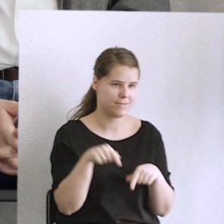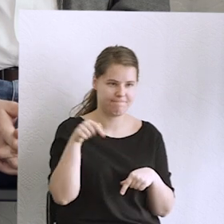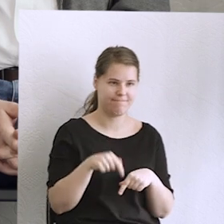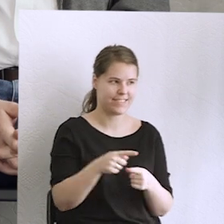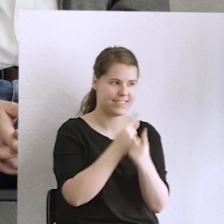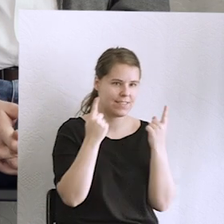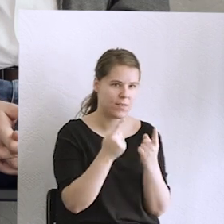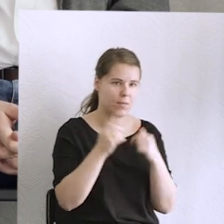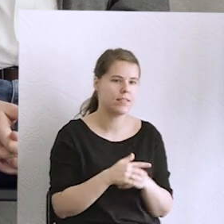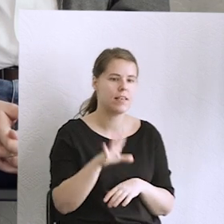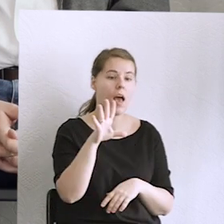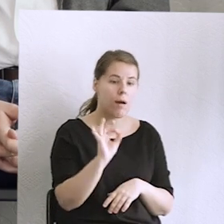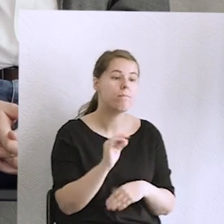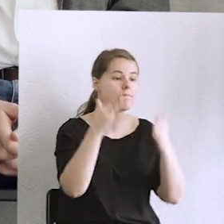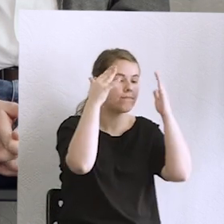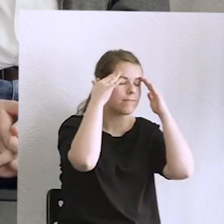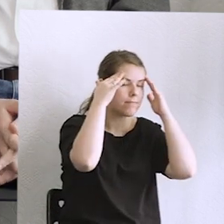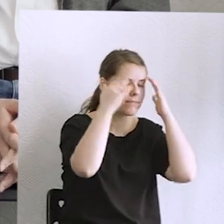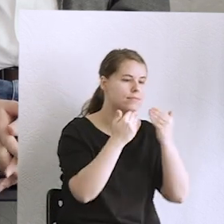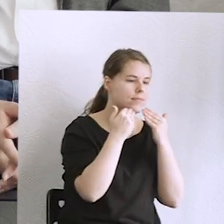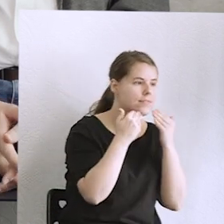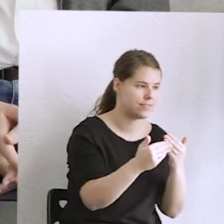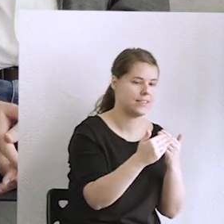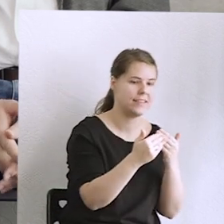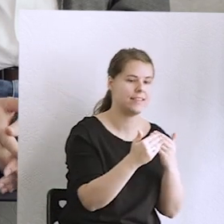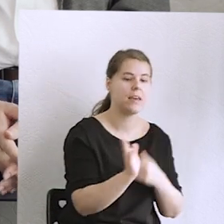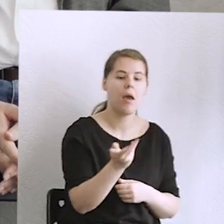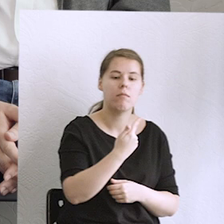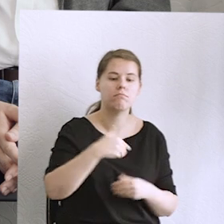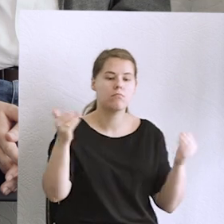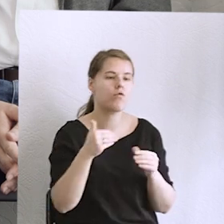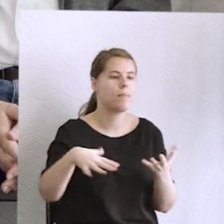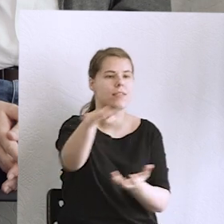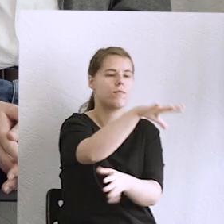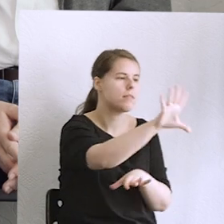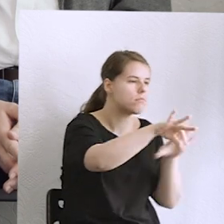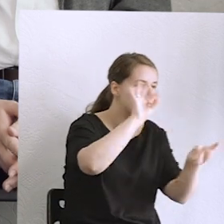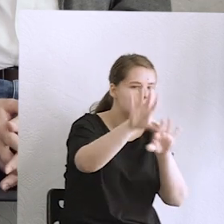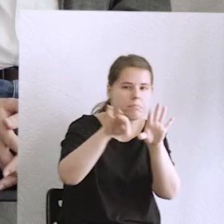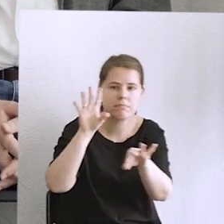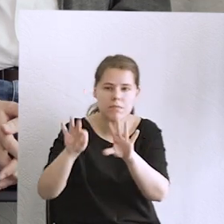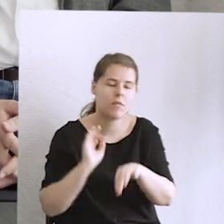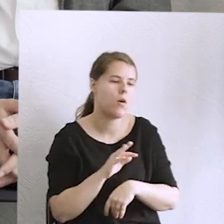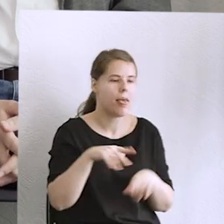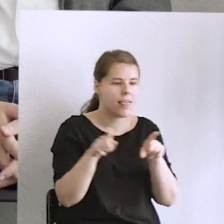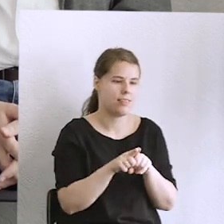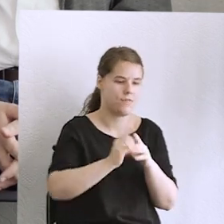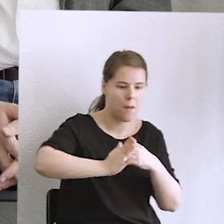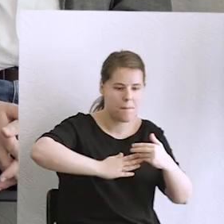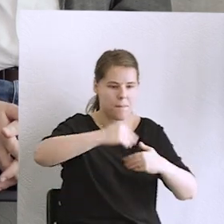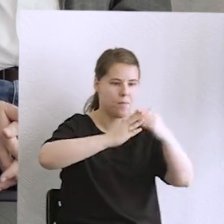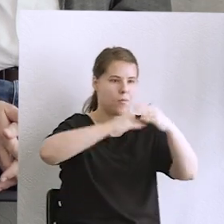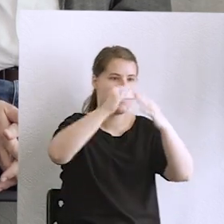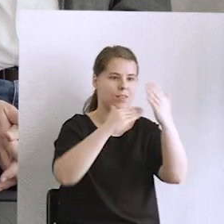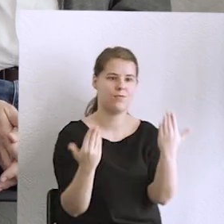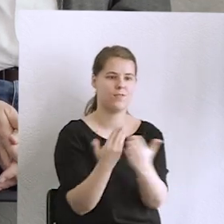bo świadomość pozwala nam właśnie selekcjonować to, co jest wokół nas, ale też budować na tym, co mamy i co widzimy, że